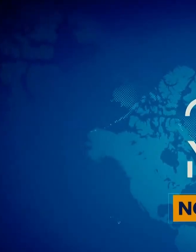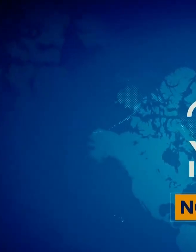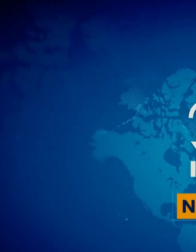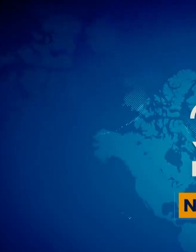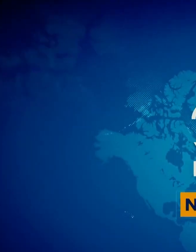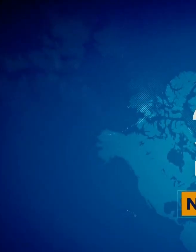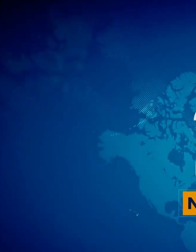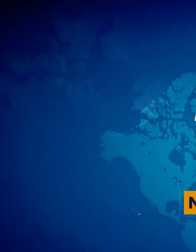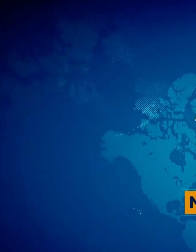Ευχαριστώ.